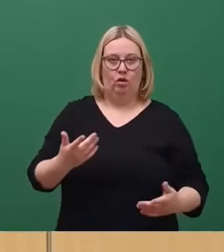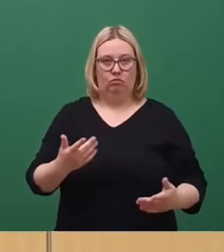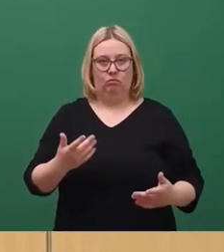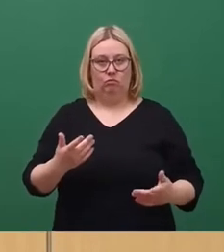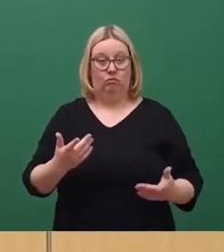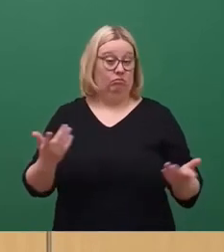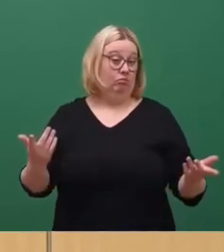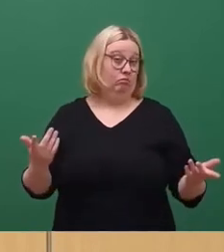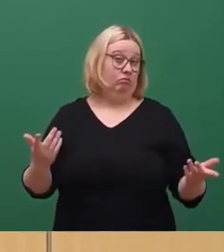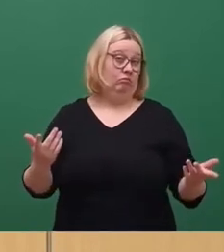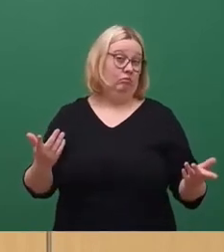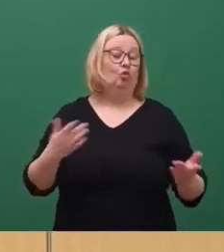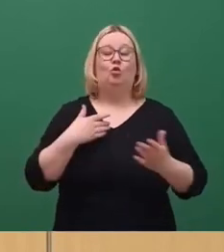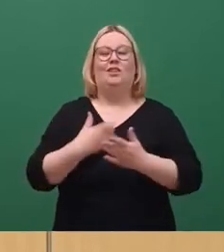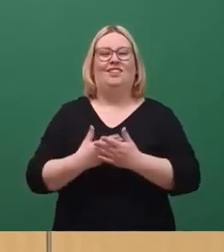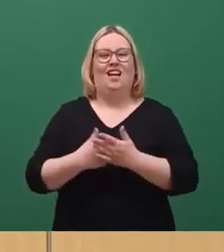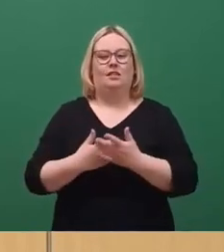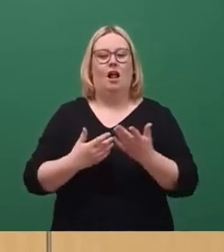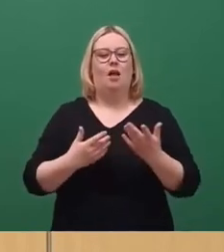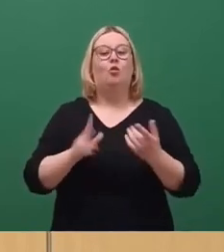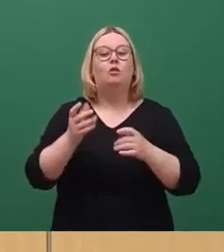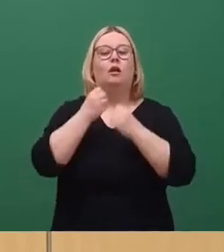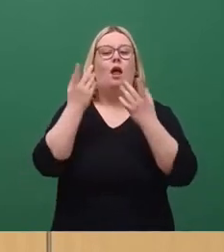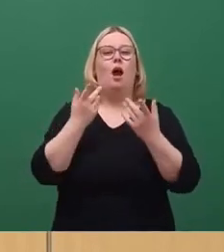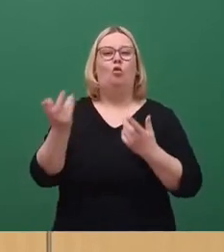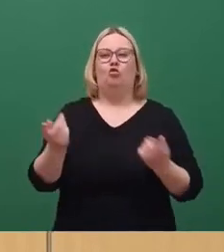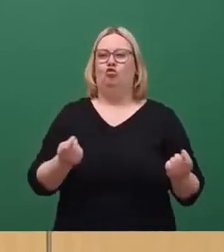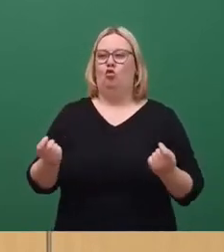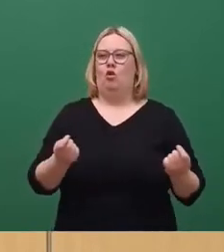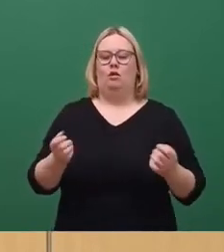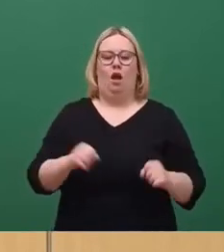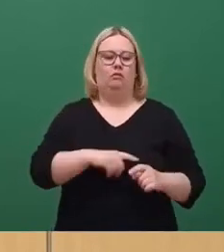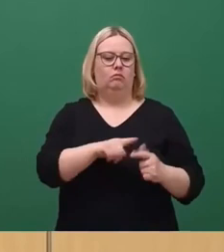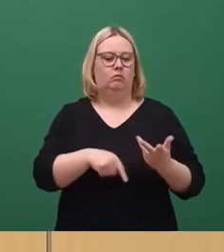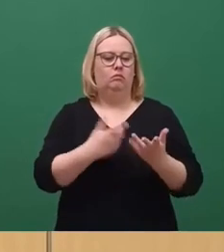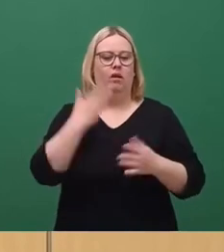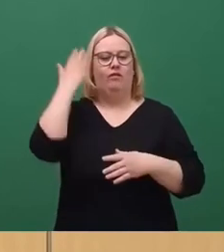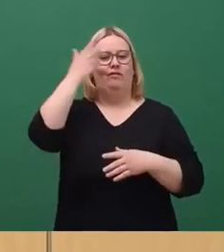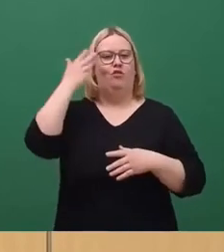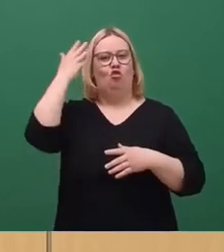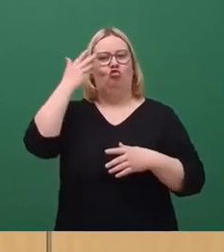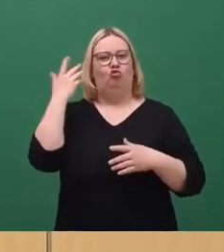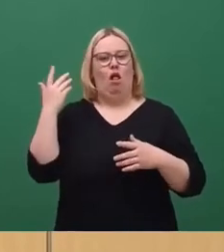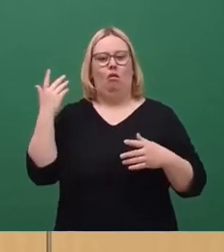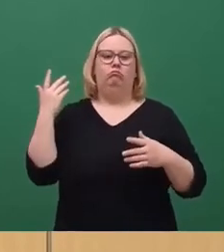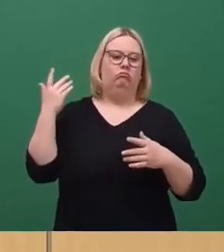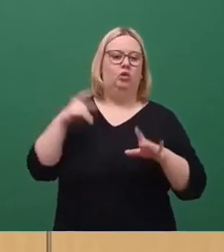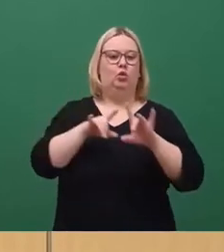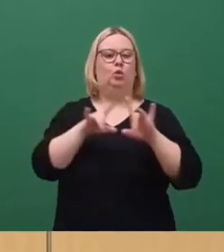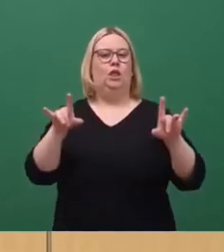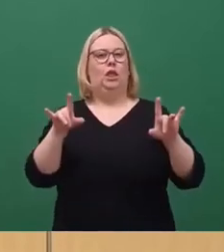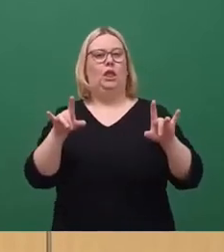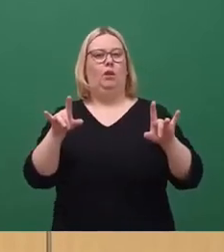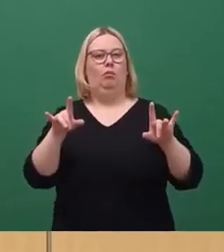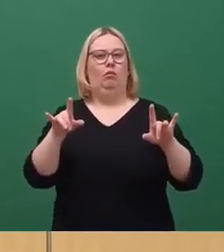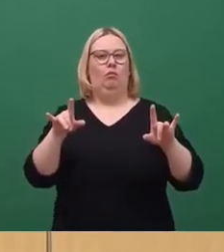deswegen, und weil man die Steuerung hat, natürlich. Stellen Sie sich vor, irgendein Unternehmen flutet jetzt Dresden